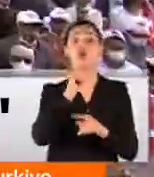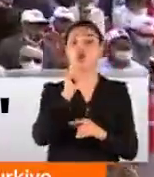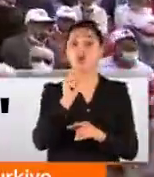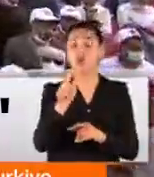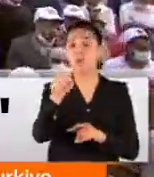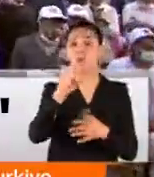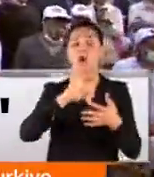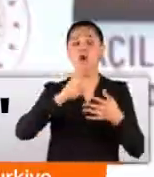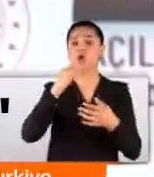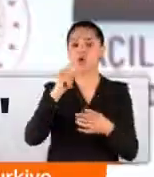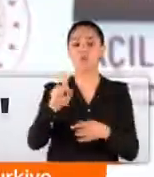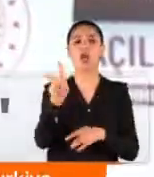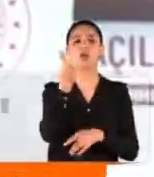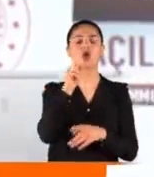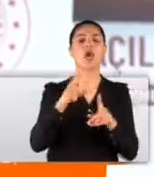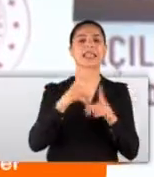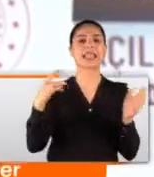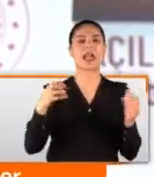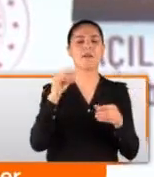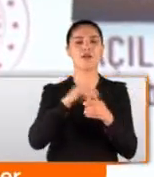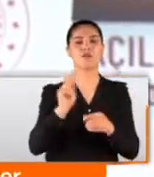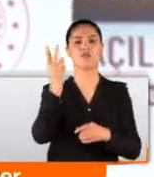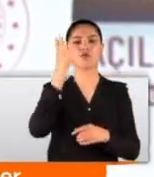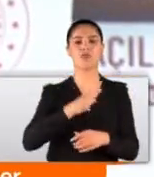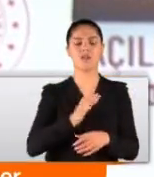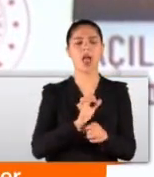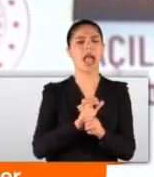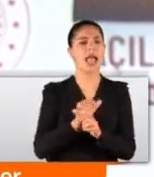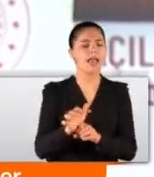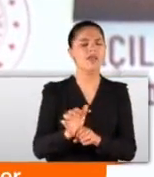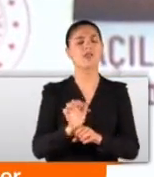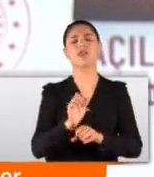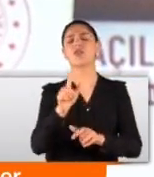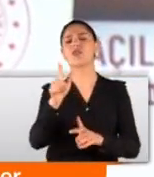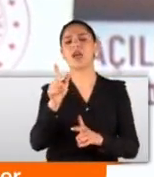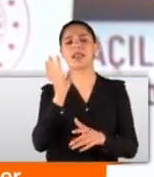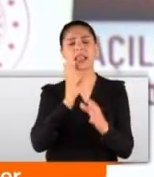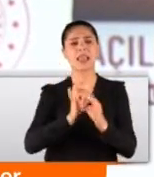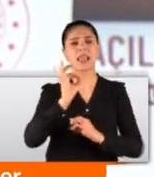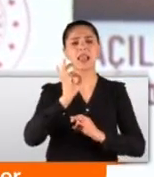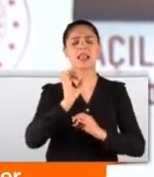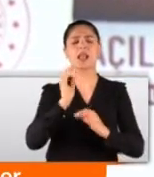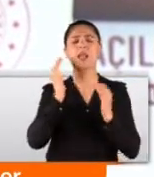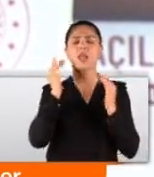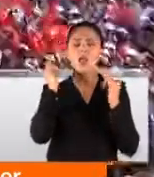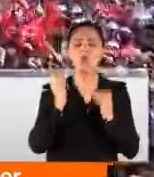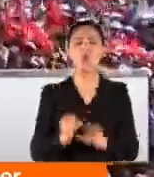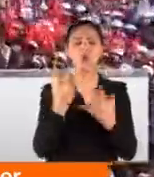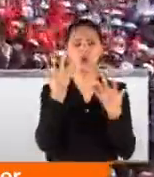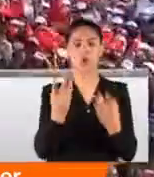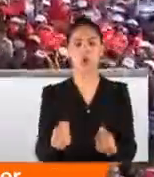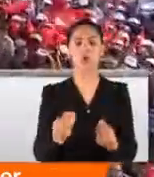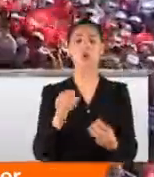verdiği müjdeyle bitirdi. Adı zulümle, işkenceyle, insanlık dışı muameleyle anılan